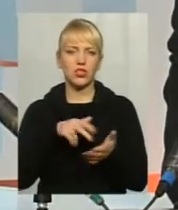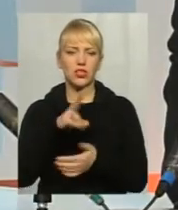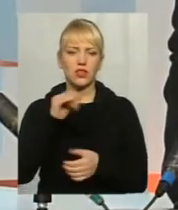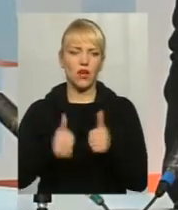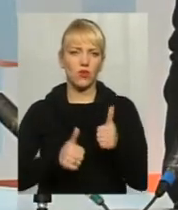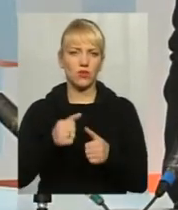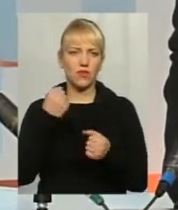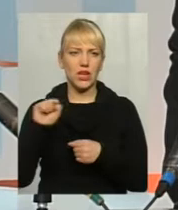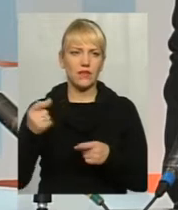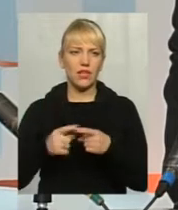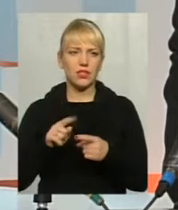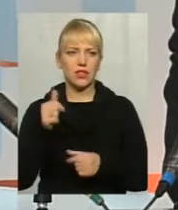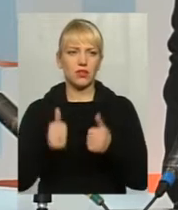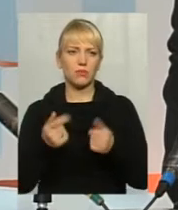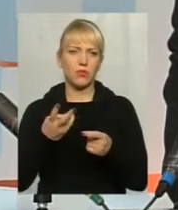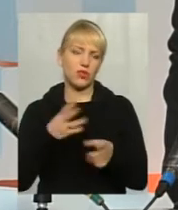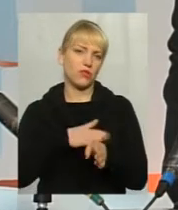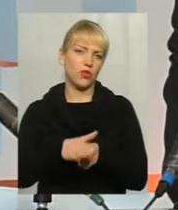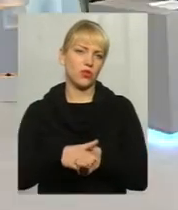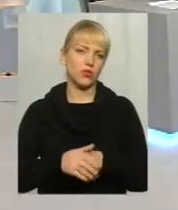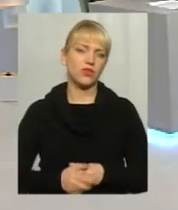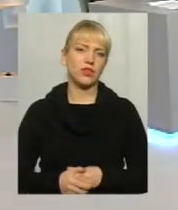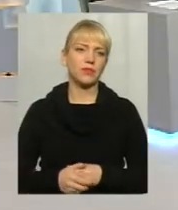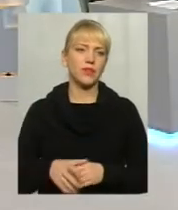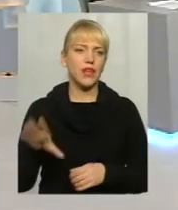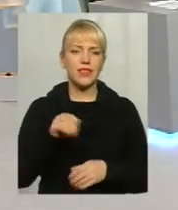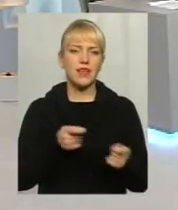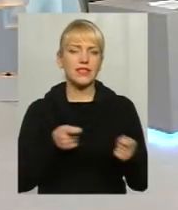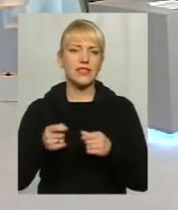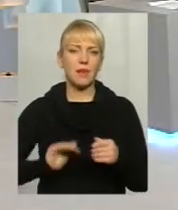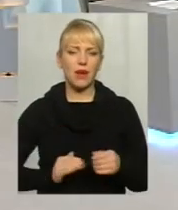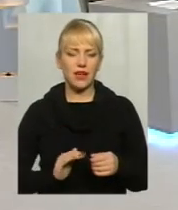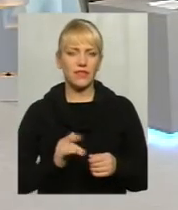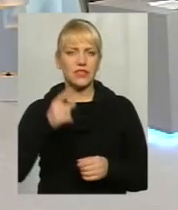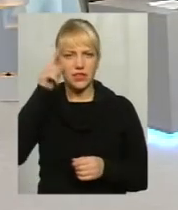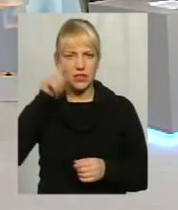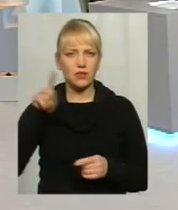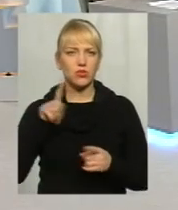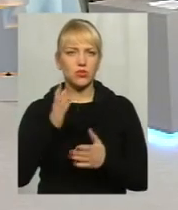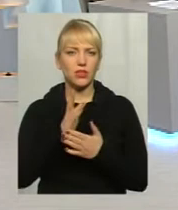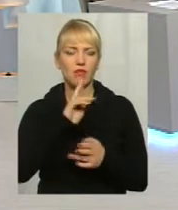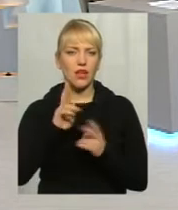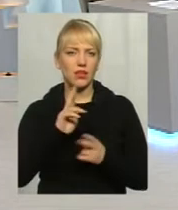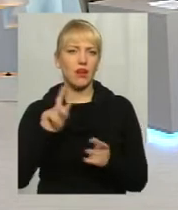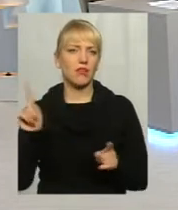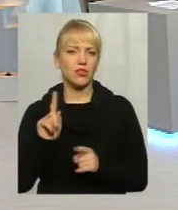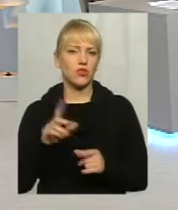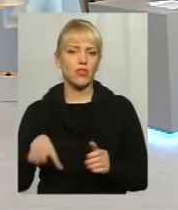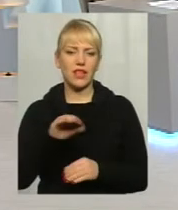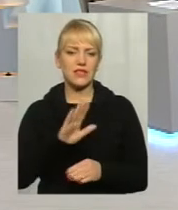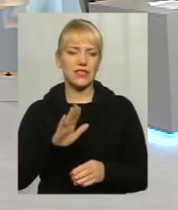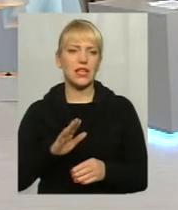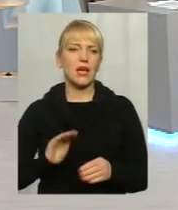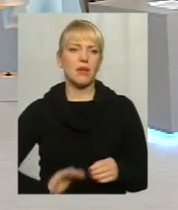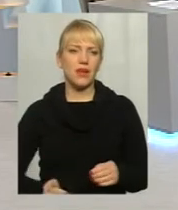вигравали конкурс, вони їх мають виконувати. Але ж не всі перевізники, от навіть ми сьогодні чули нарікання, не всі перевізники виконують